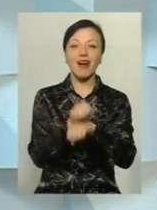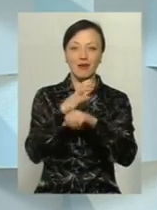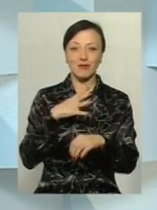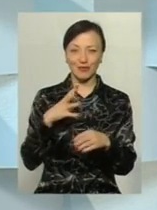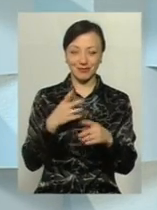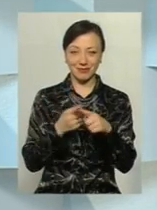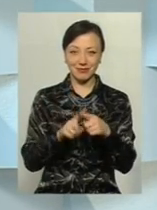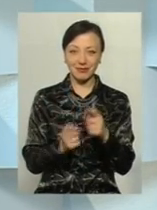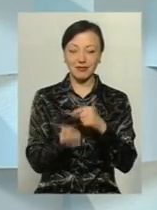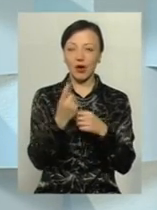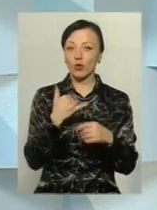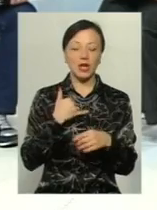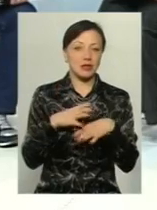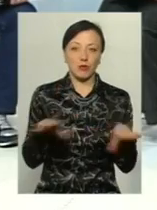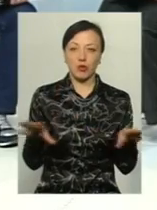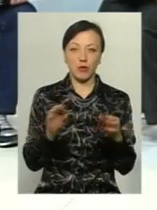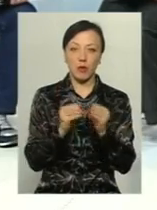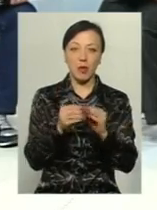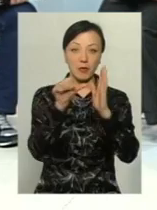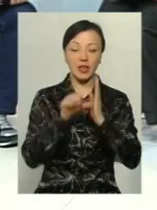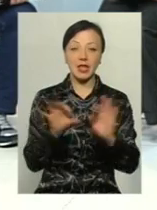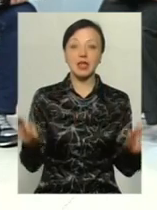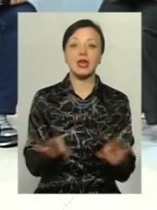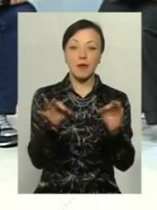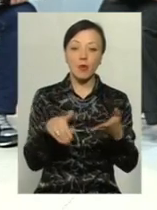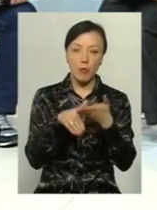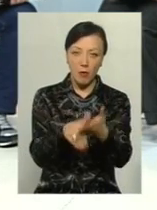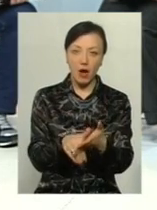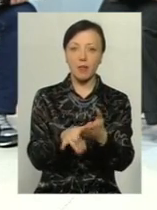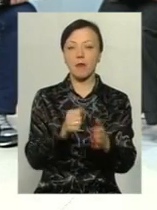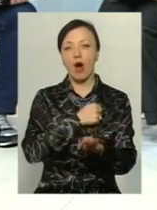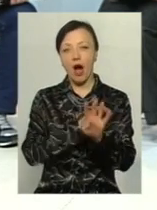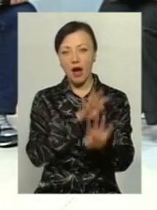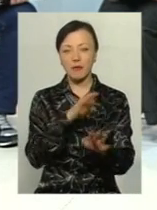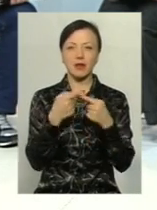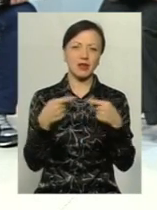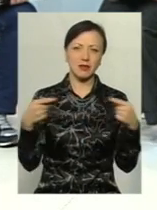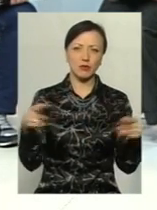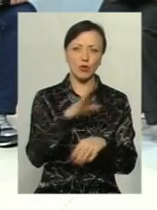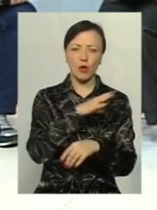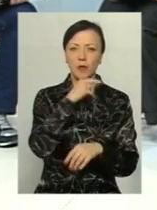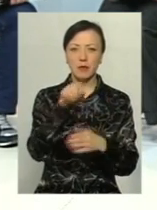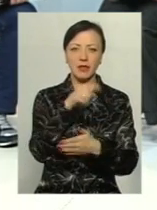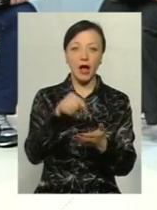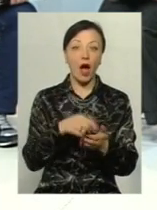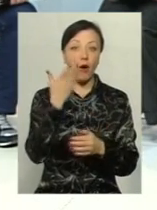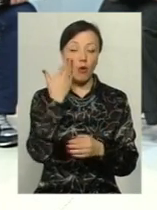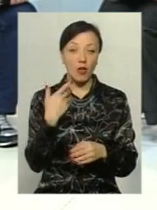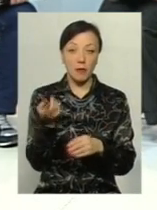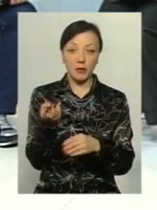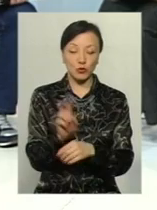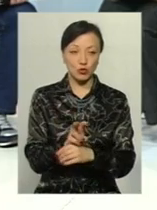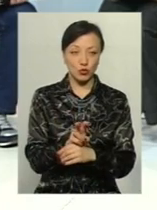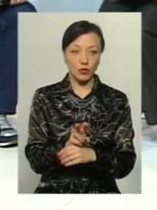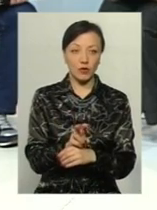нас не було проблем, півроку ніяких. Ми йому допомагали і по армії, там куча було питань. Але потім, коли прийшов